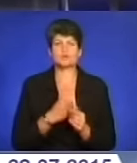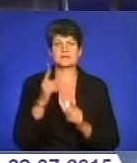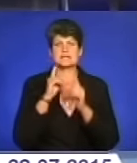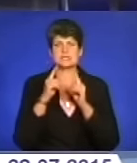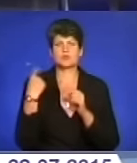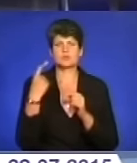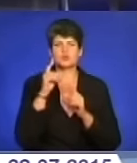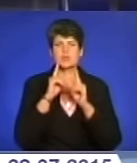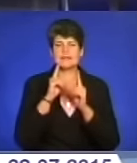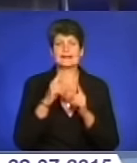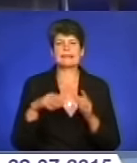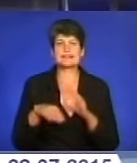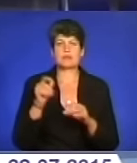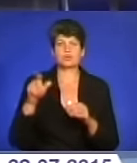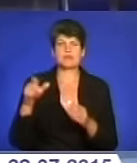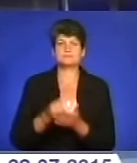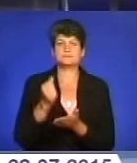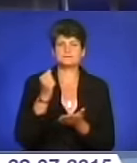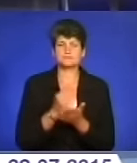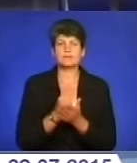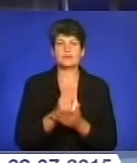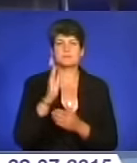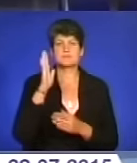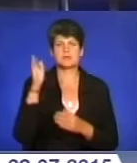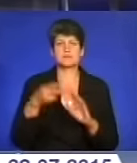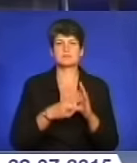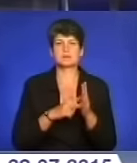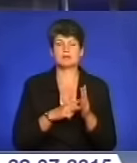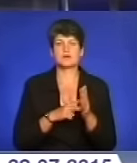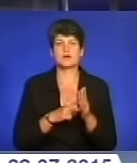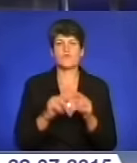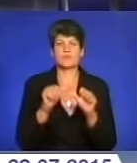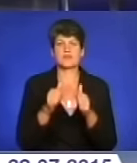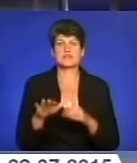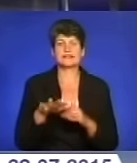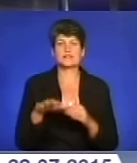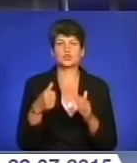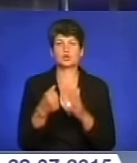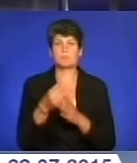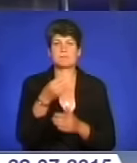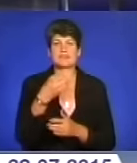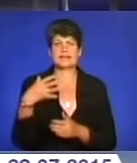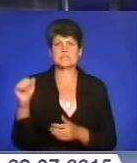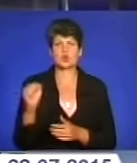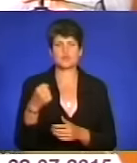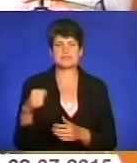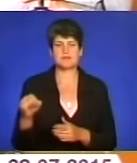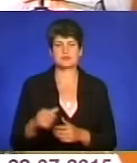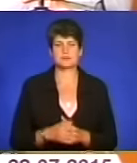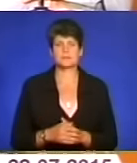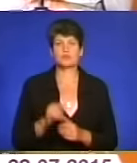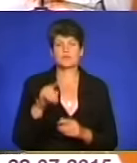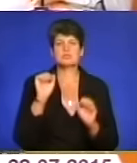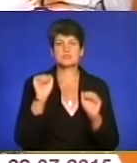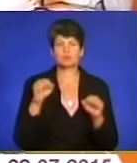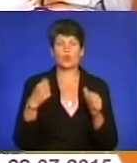обласної ради депутати свалили перспективний план формування територій громад Тернопільської області до 15 серпня. Тоді вони